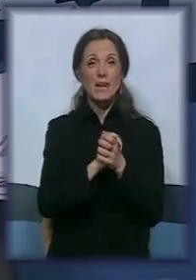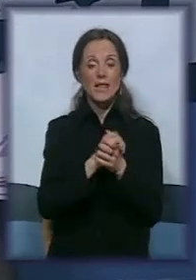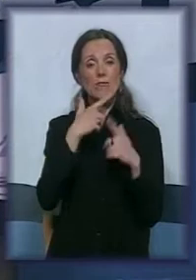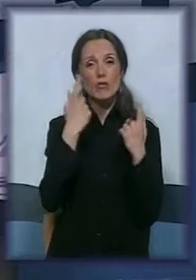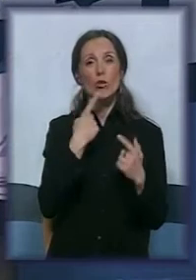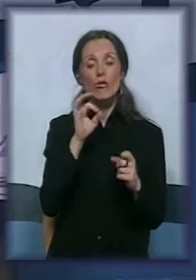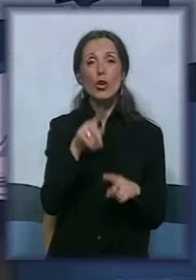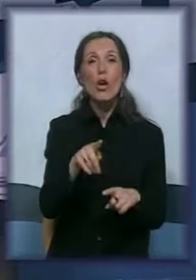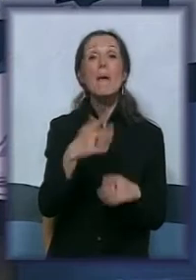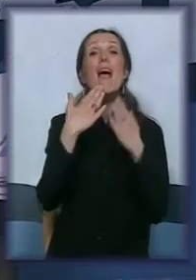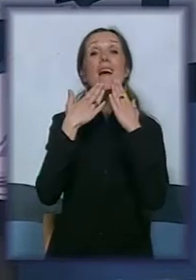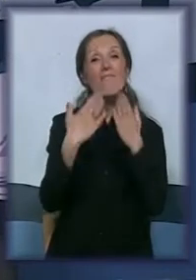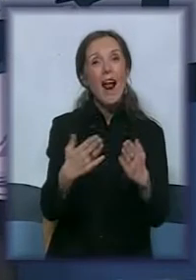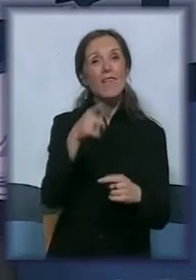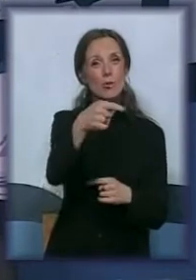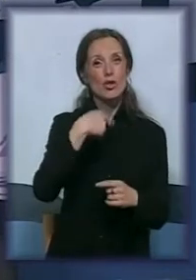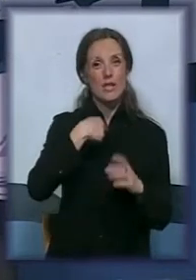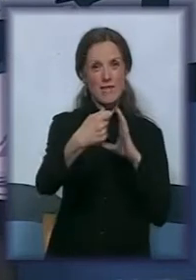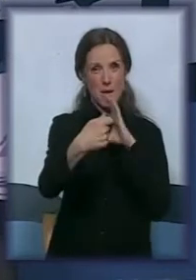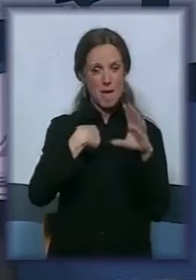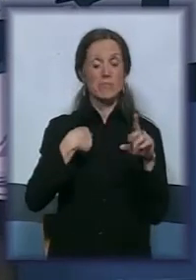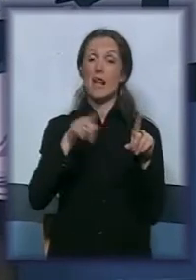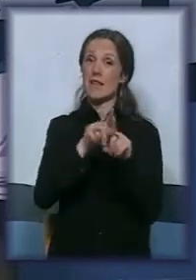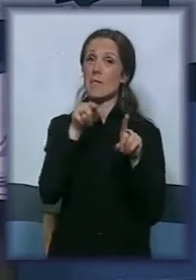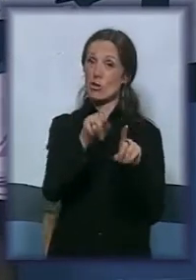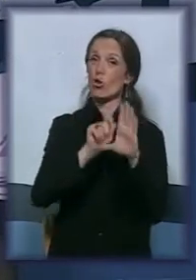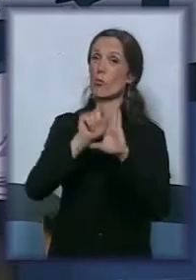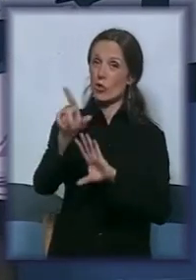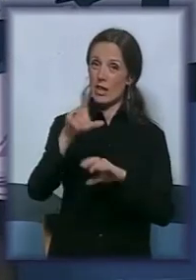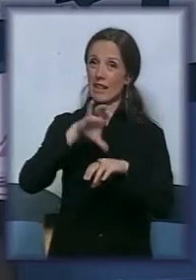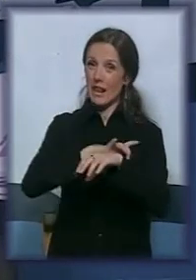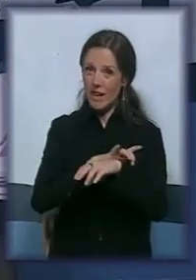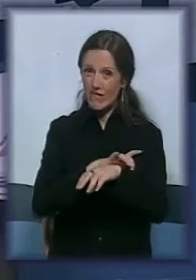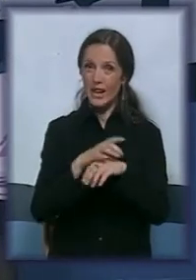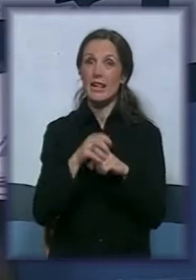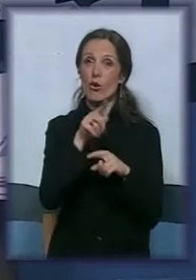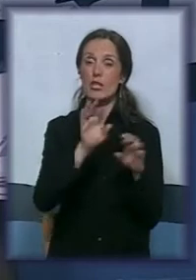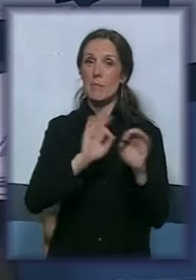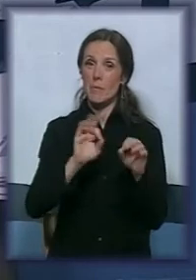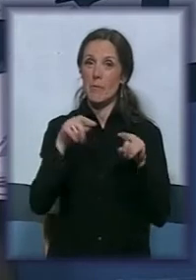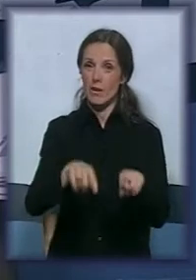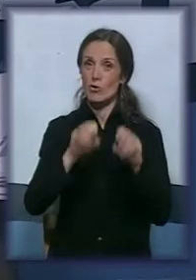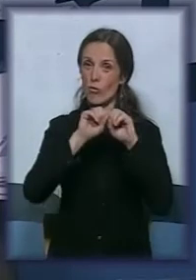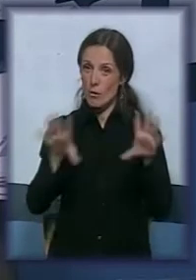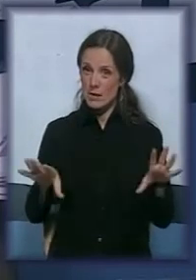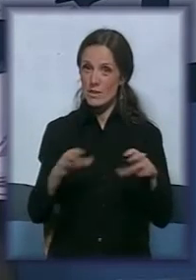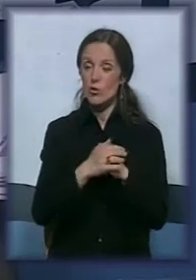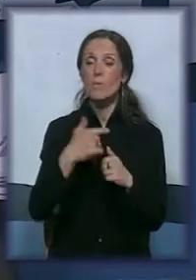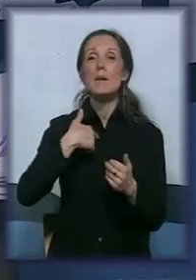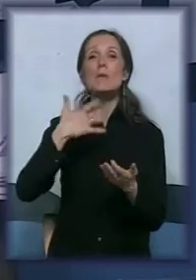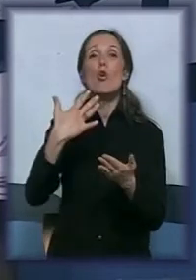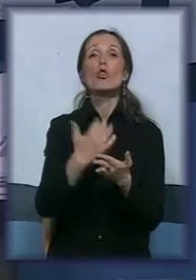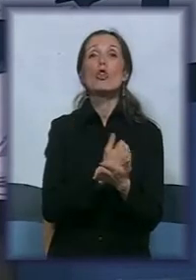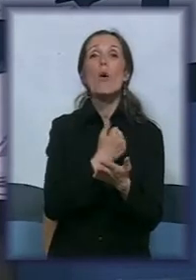Hvala vam na tome što ste vi nama prosledili. Ja sam također sve to prosledila i veri koja je se pripremila za današnju emisiju. Dobili smo